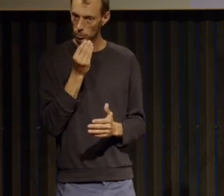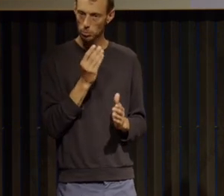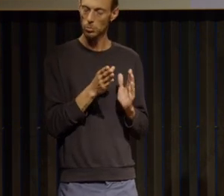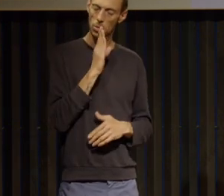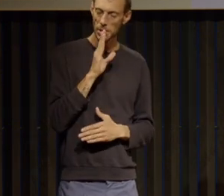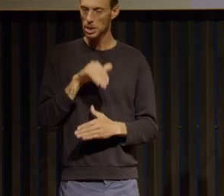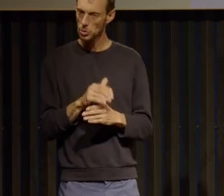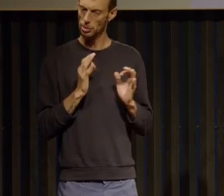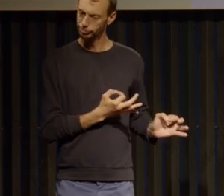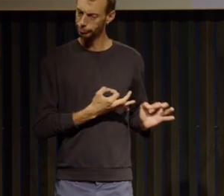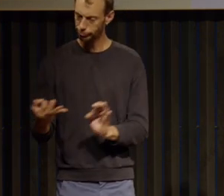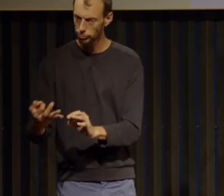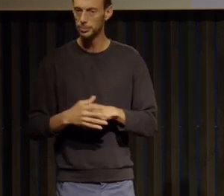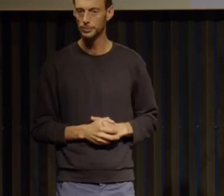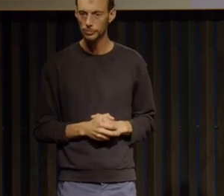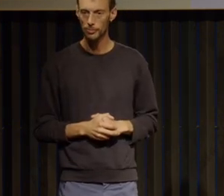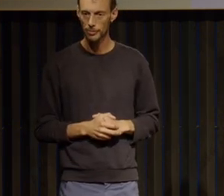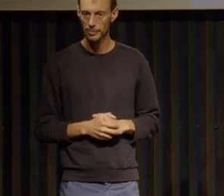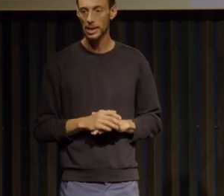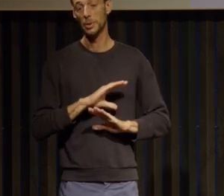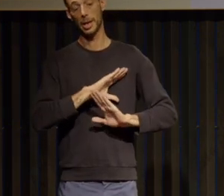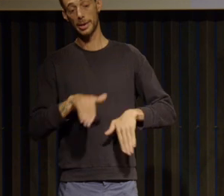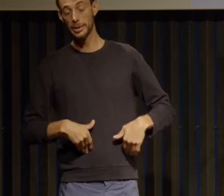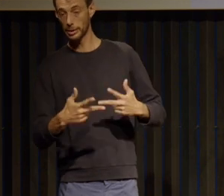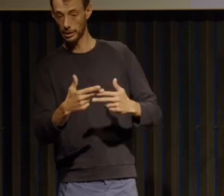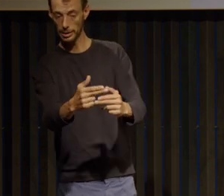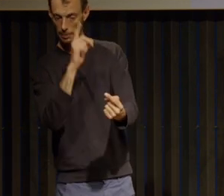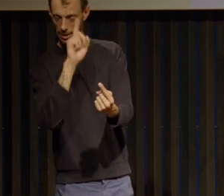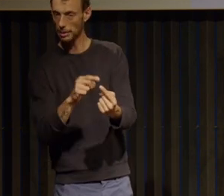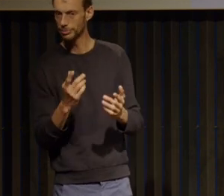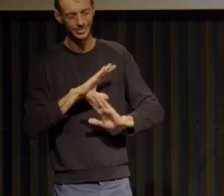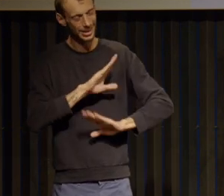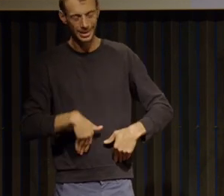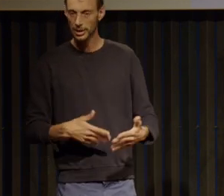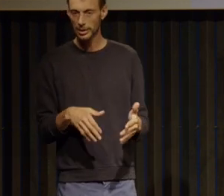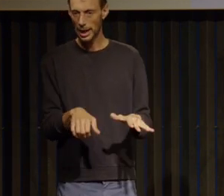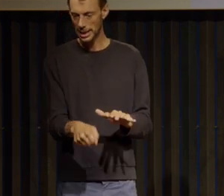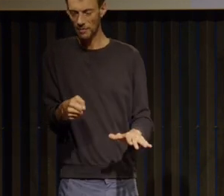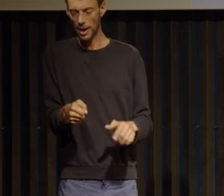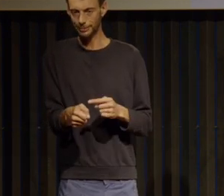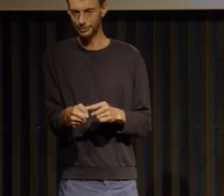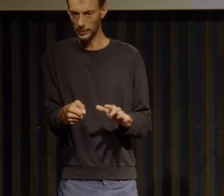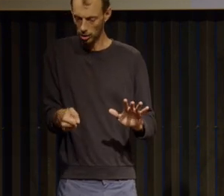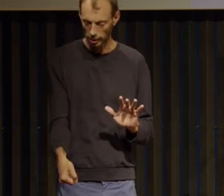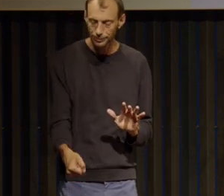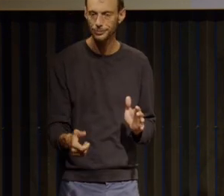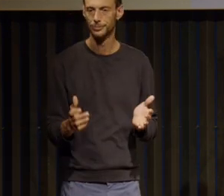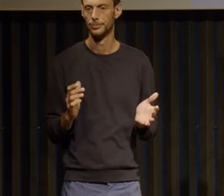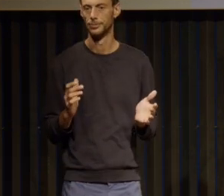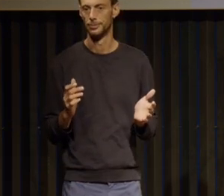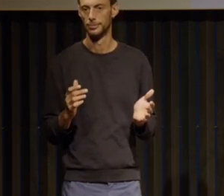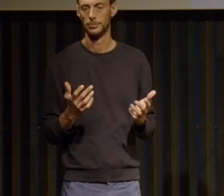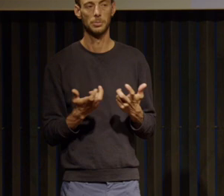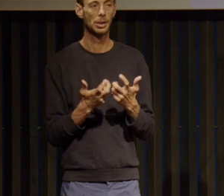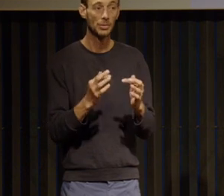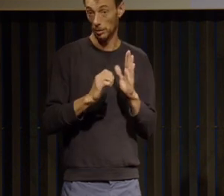dernières étapes sont vraiment dédiées à la levée des derniers blocages c'est-dire des dernières attaches à l'anorexie donc la question de